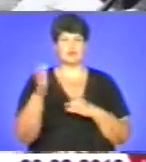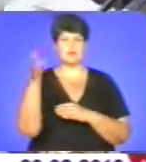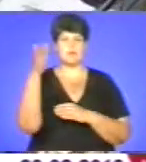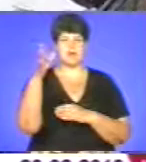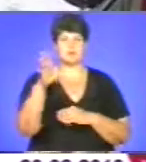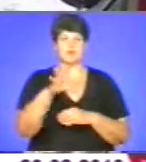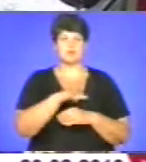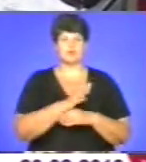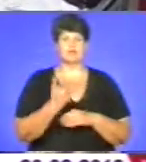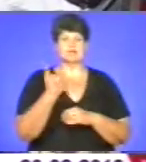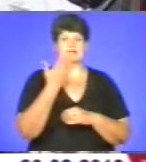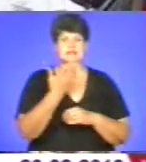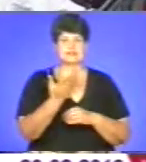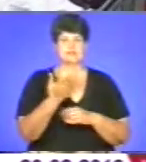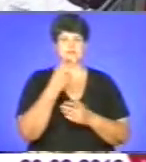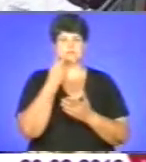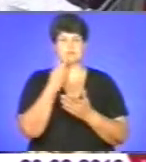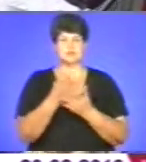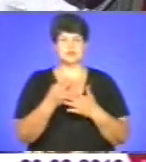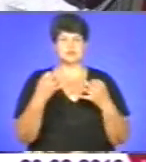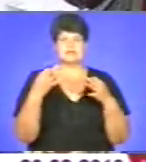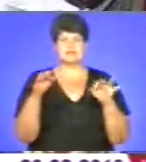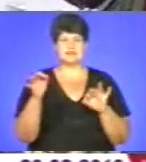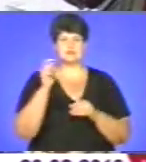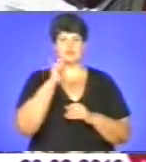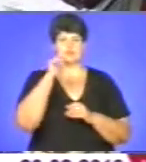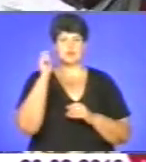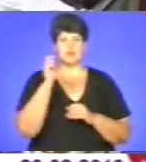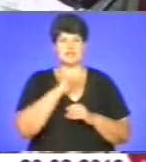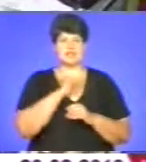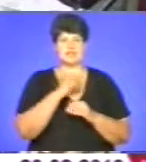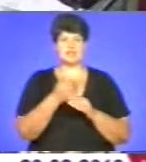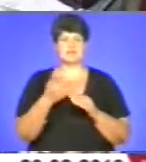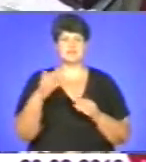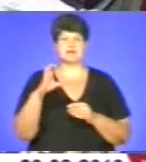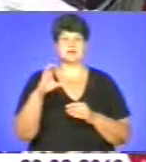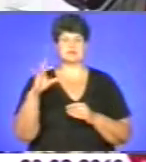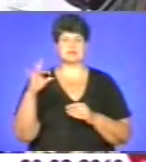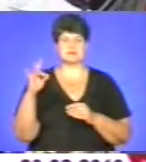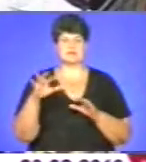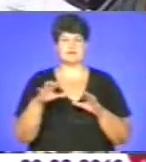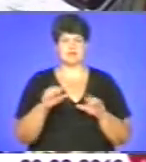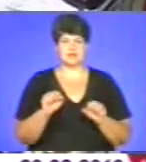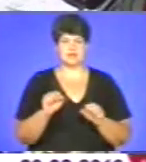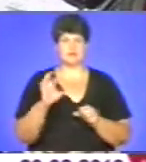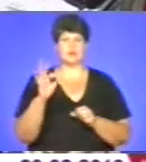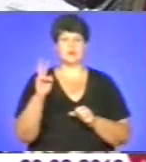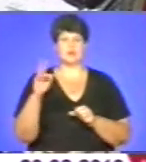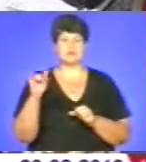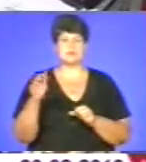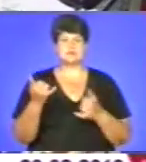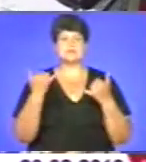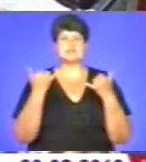України, незалежної від радянської влади, від окупації. І